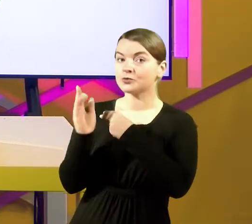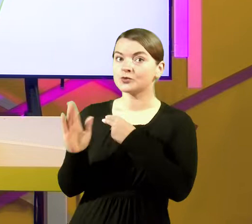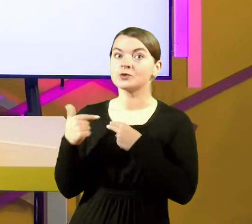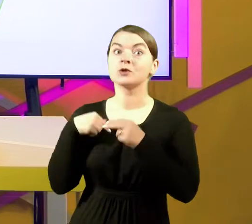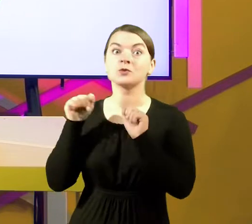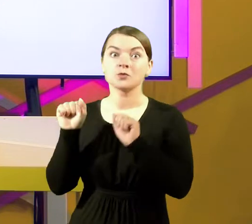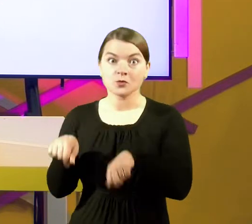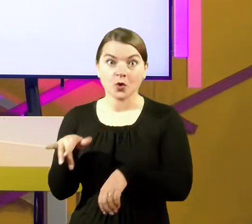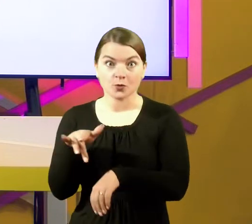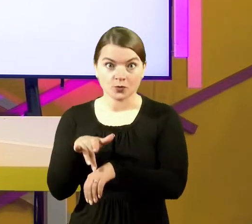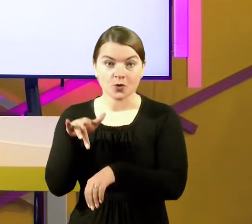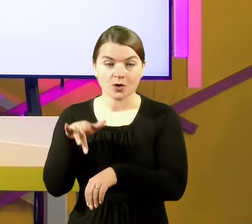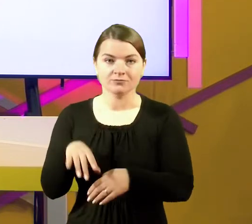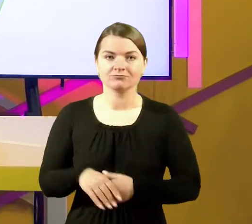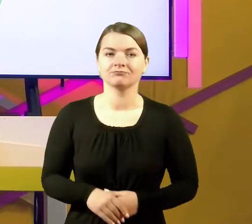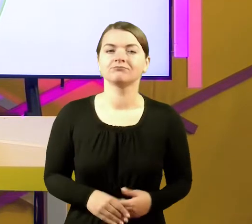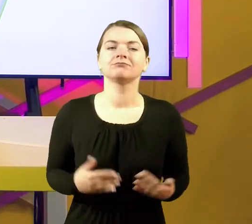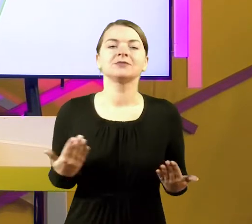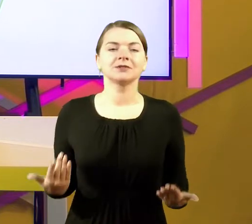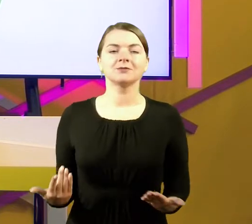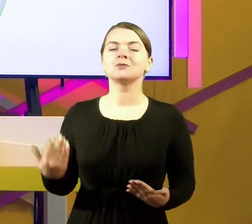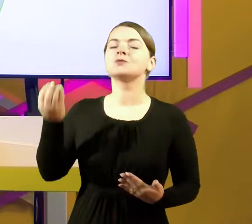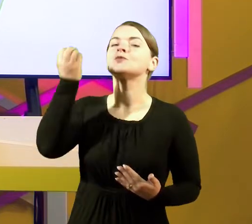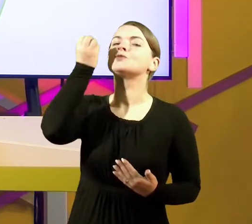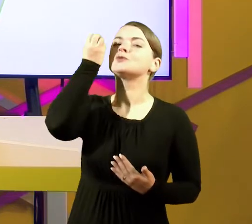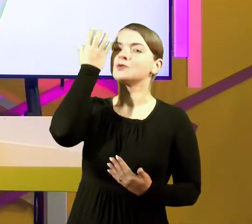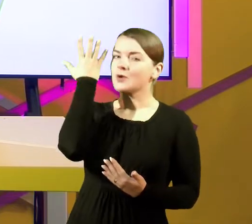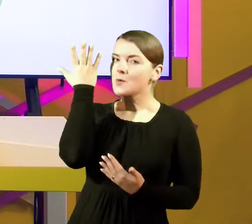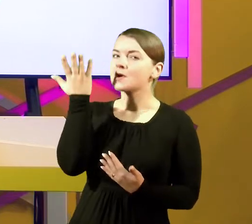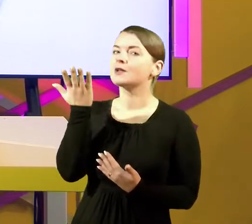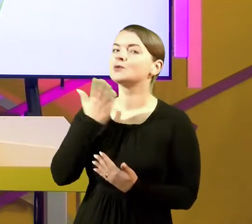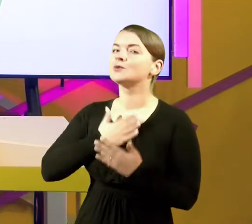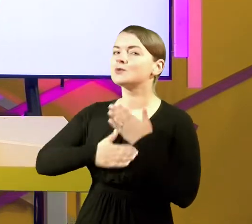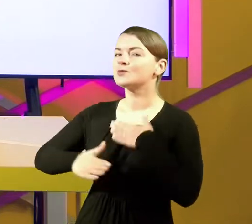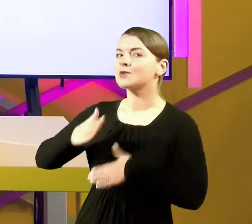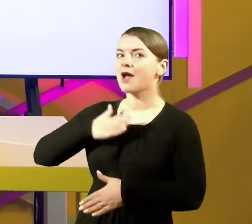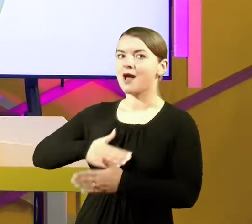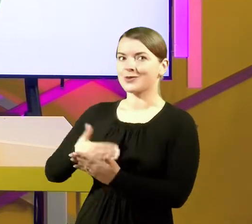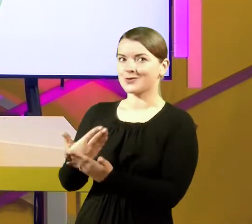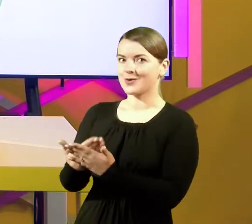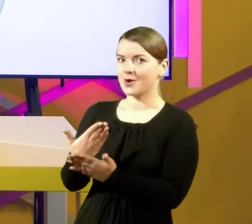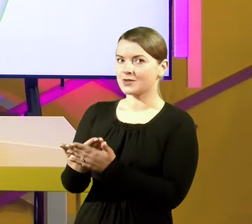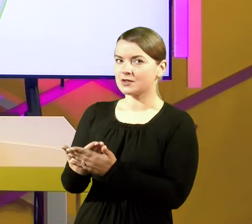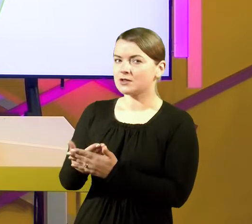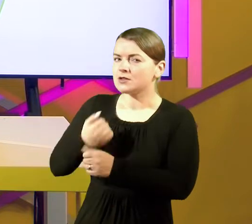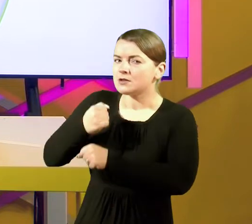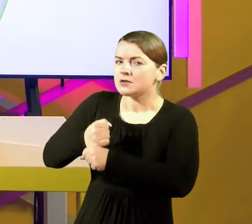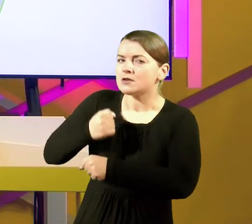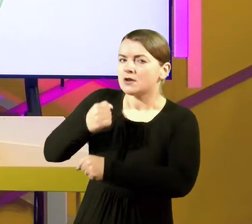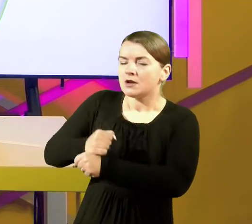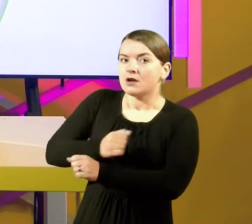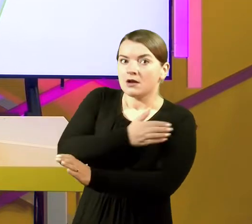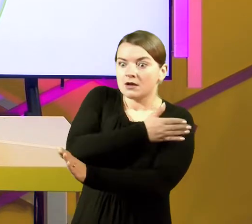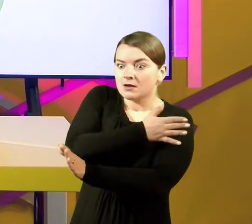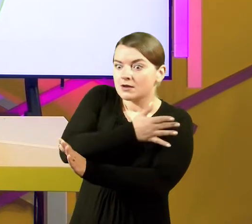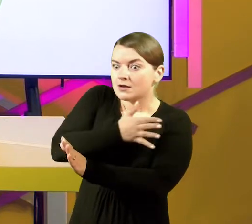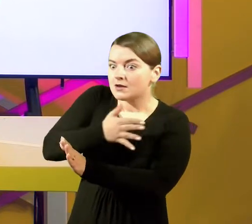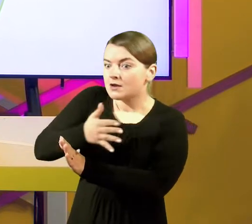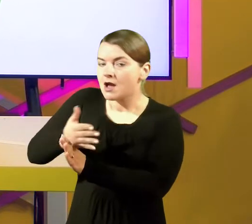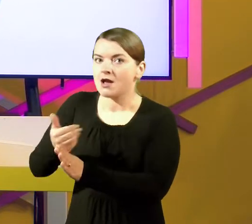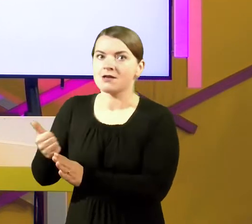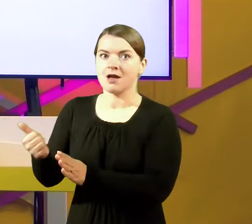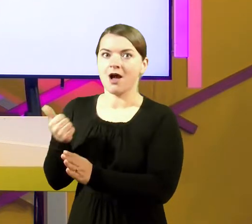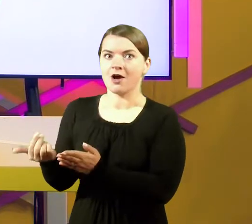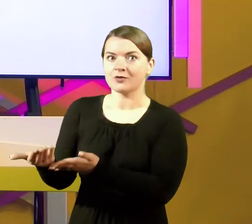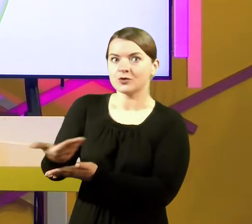ir galėsiu? Bet aš galiu suprasti, kodėl jis skani, nes labai daug darbo reikia